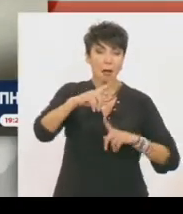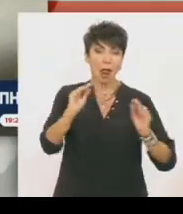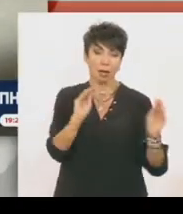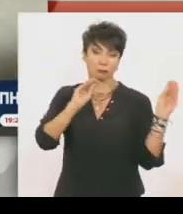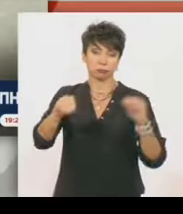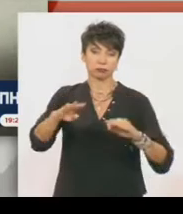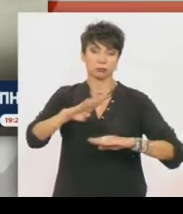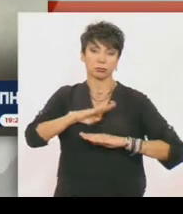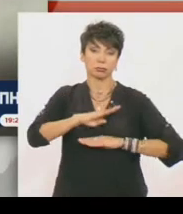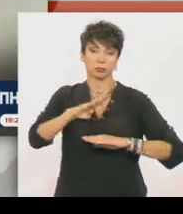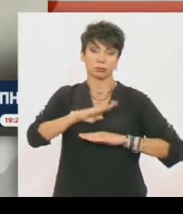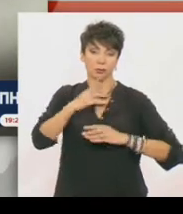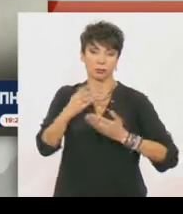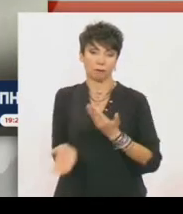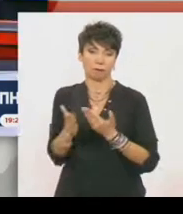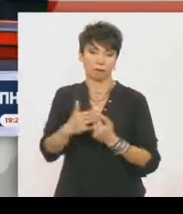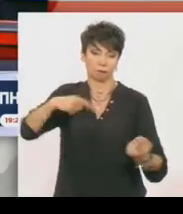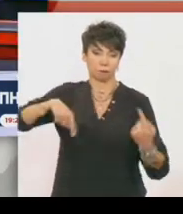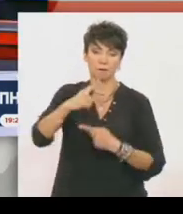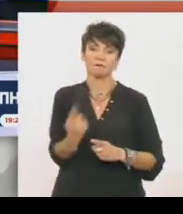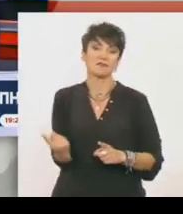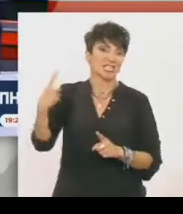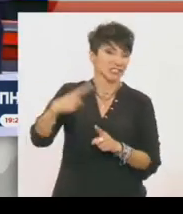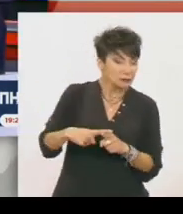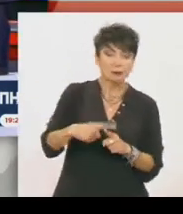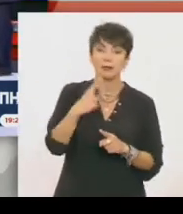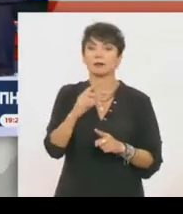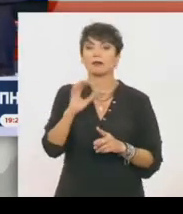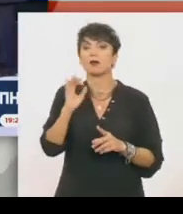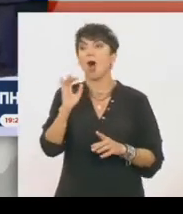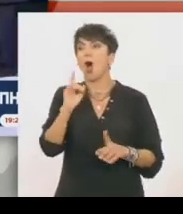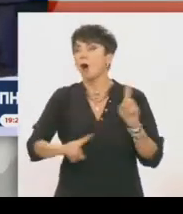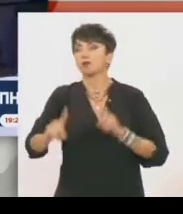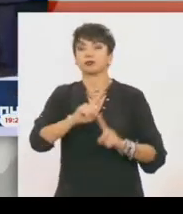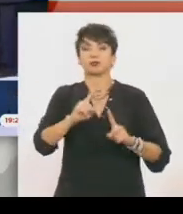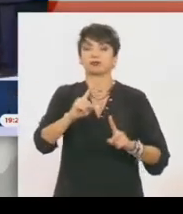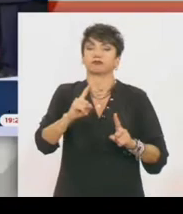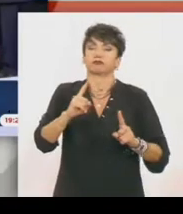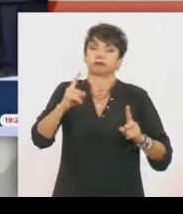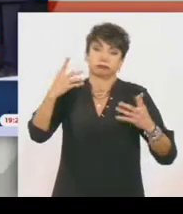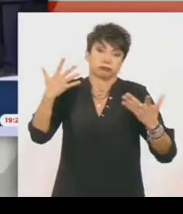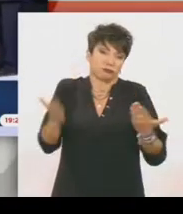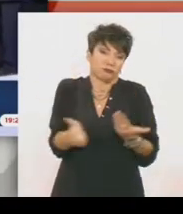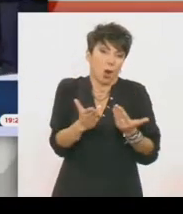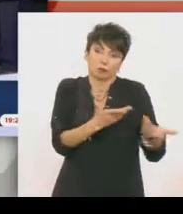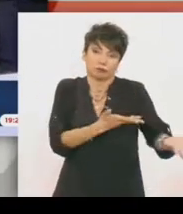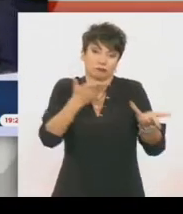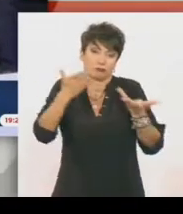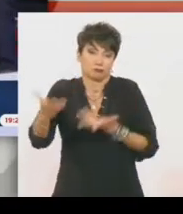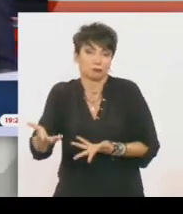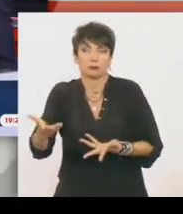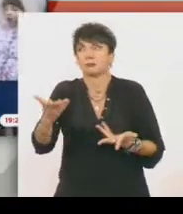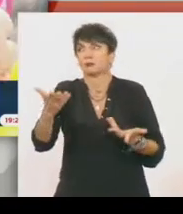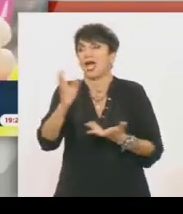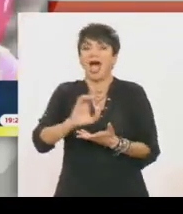αυτές τις χώρες. Και πόρη, χρήματα σε χώρες που φιλοξενούν Ουκρανούς. Τουλάχιστον ένα δισεκατομμύριο ευρώ θα δώσει η Κομισιόν στις